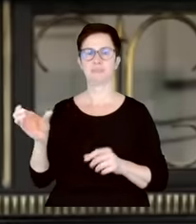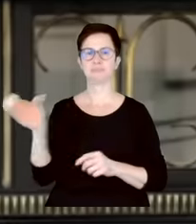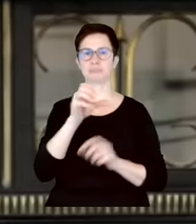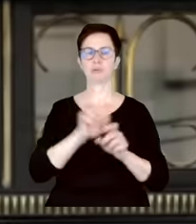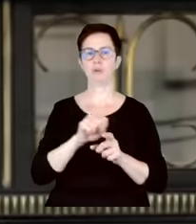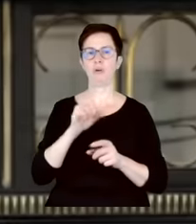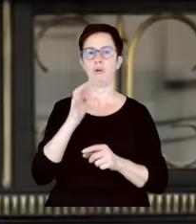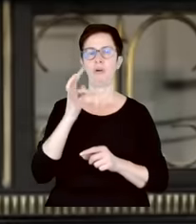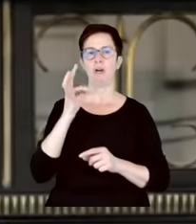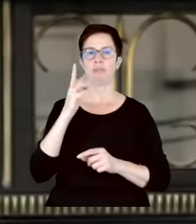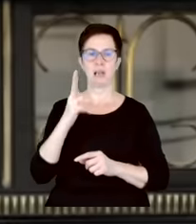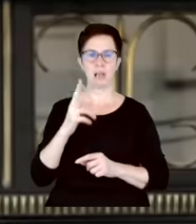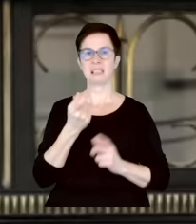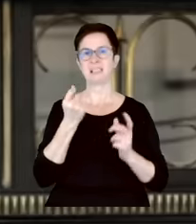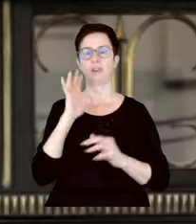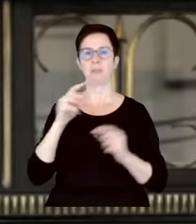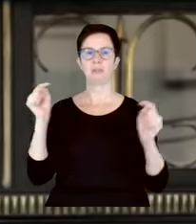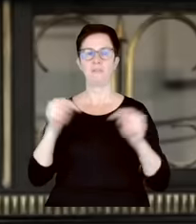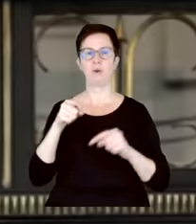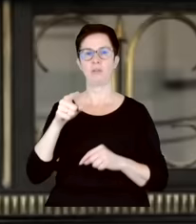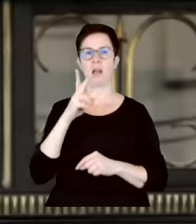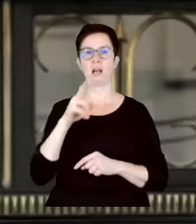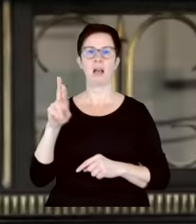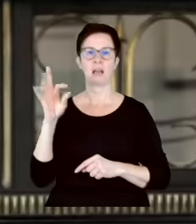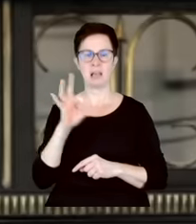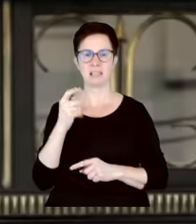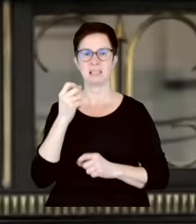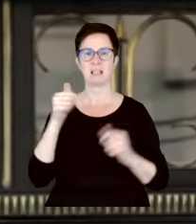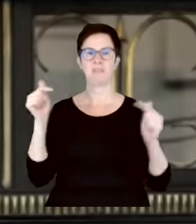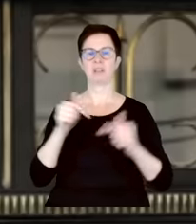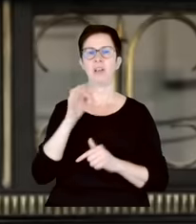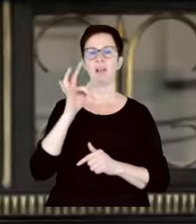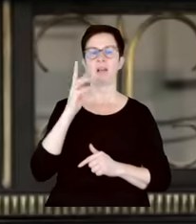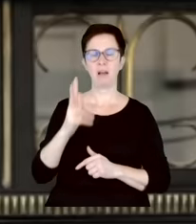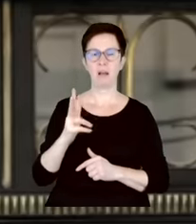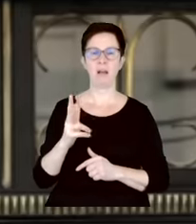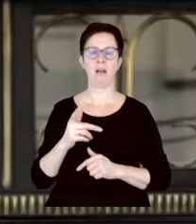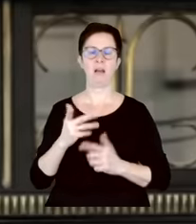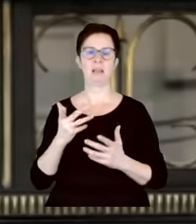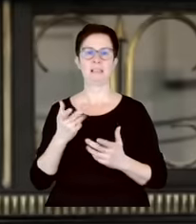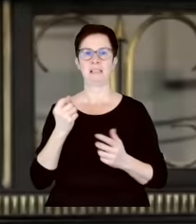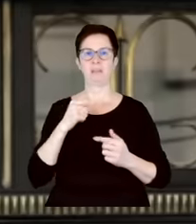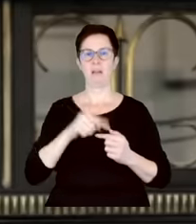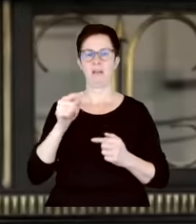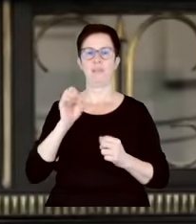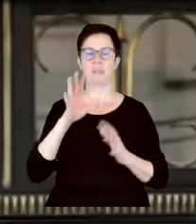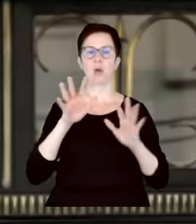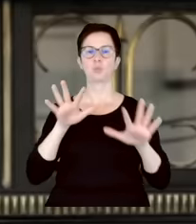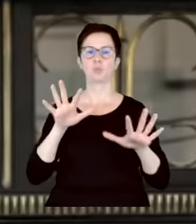Za chwilę będzie konflikt w KRS-ie, za chwilę będzie konflikt w Trybunale Konstytucyjnym i będzie tak mnóstwo